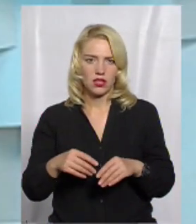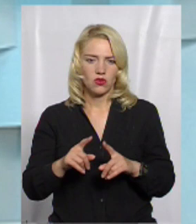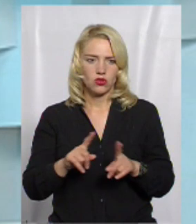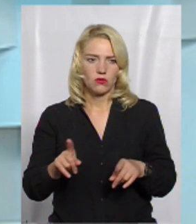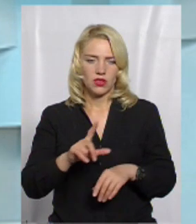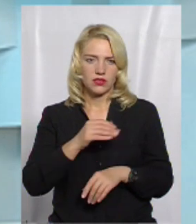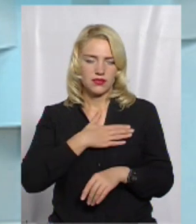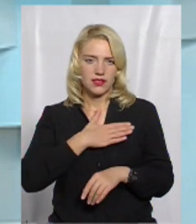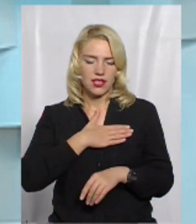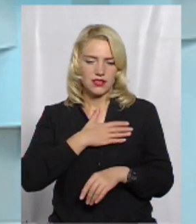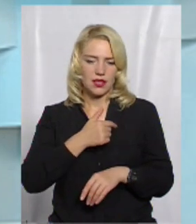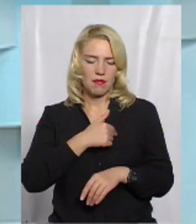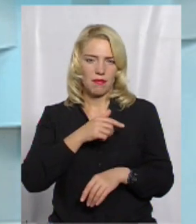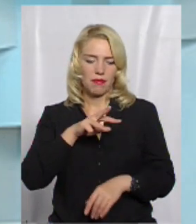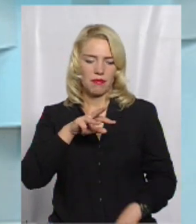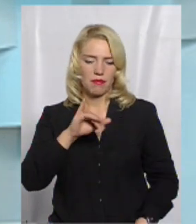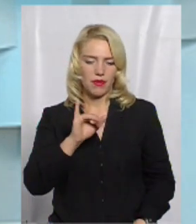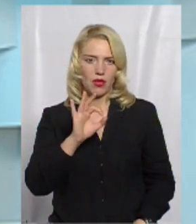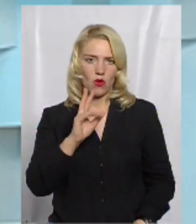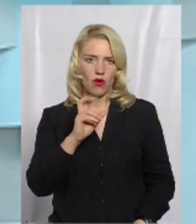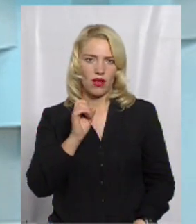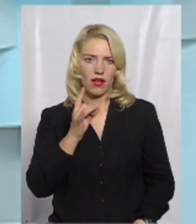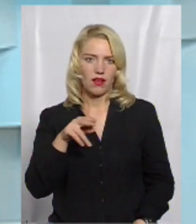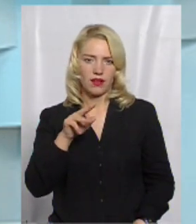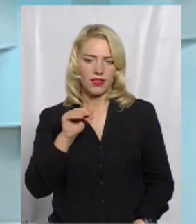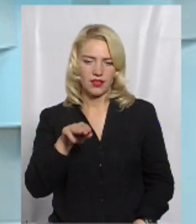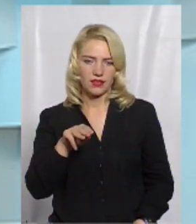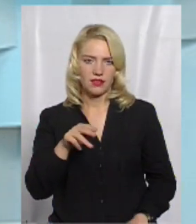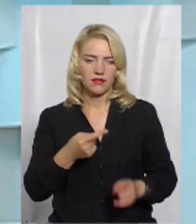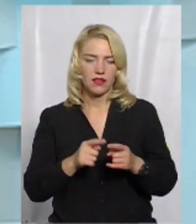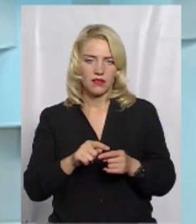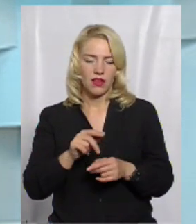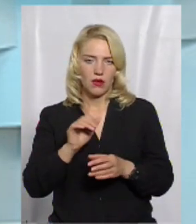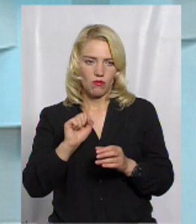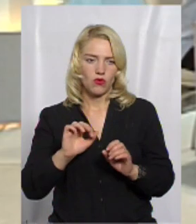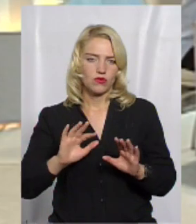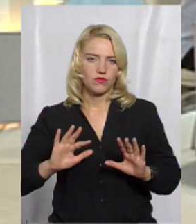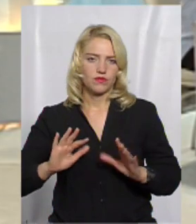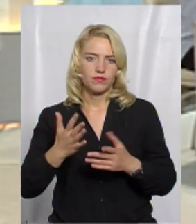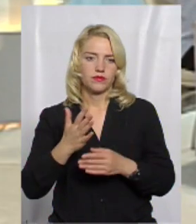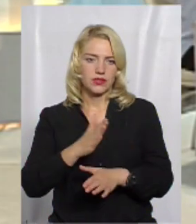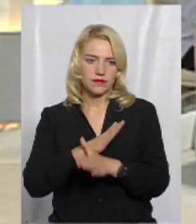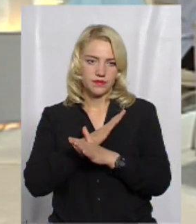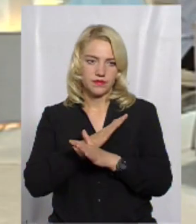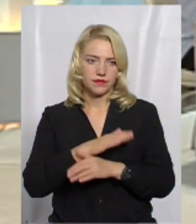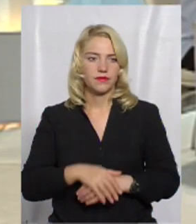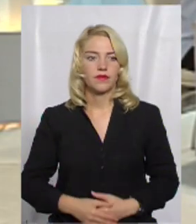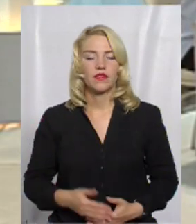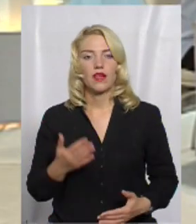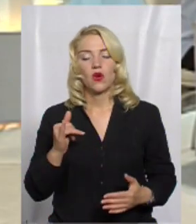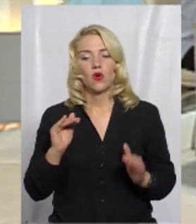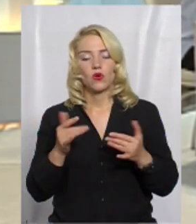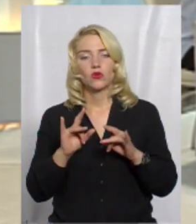зі сторони серця, міокардити, от вони і приводять до летальних випадків. У